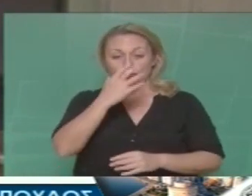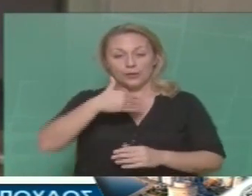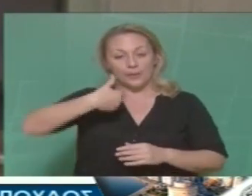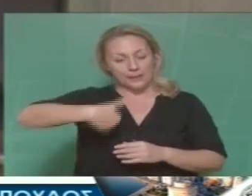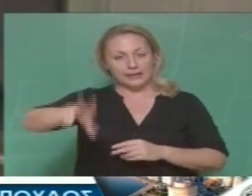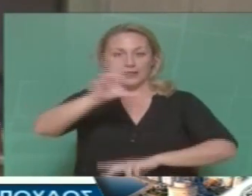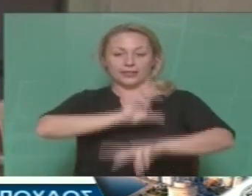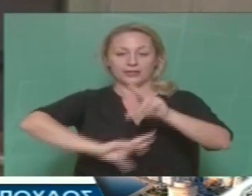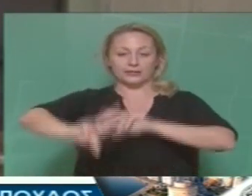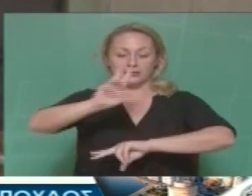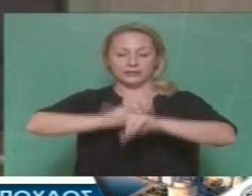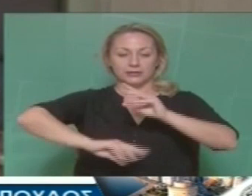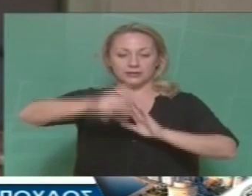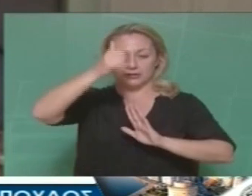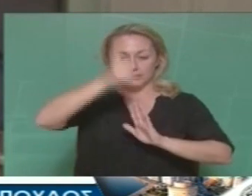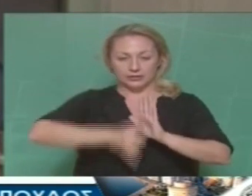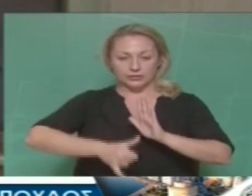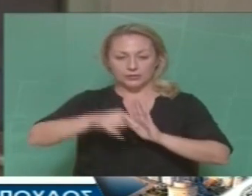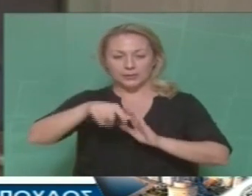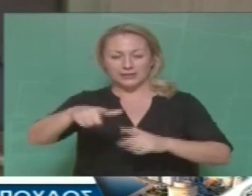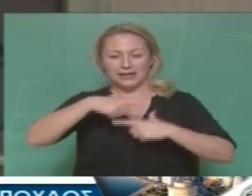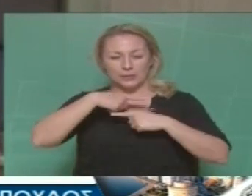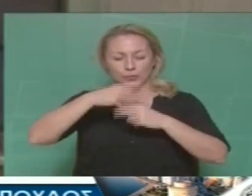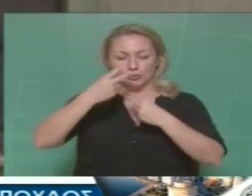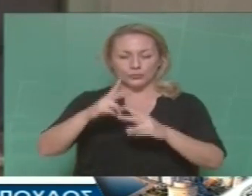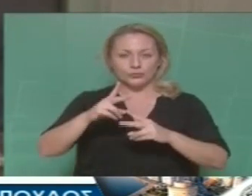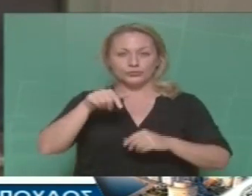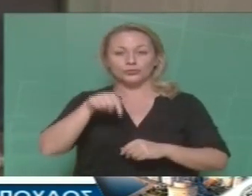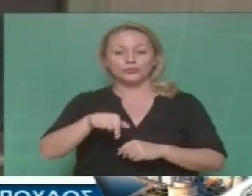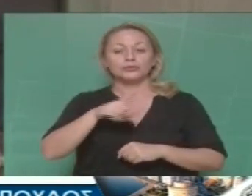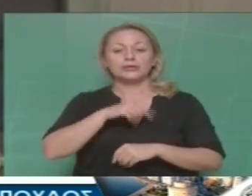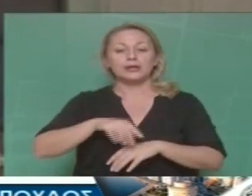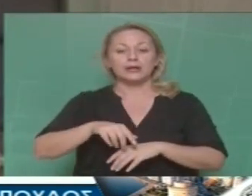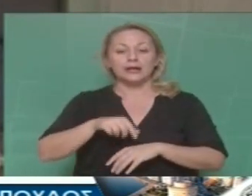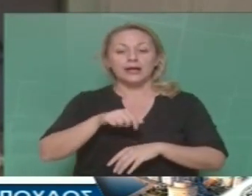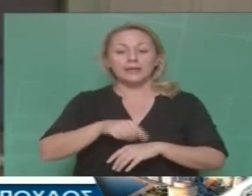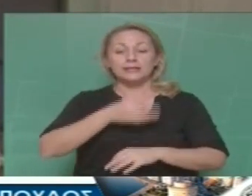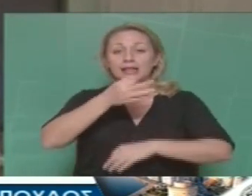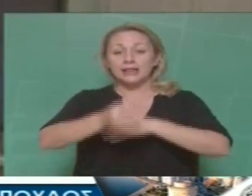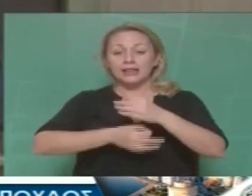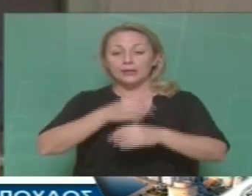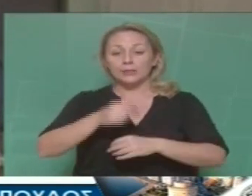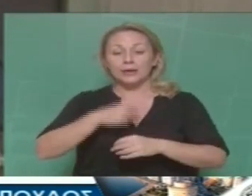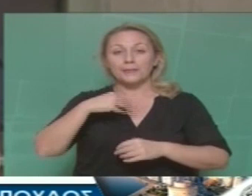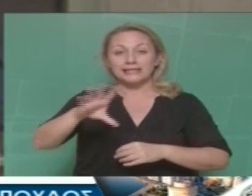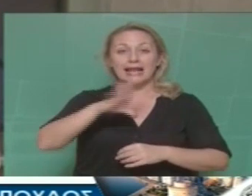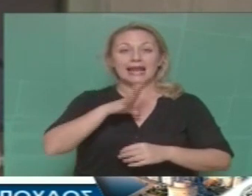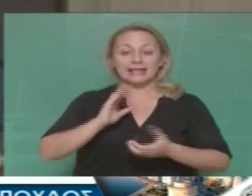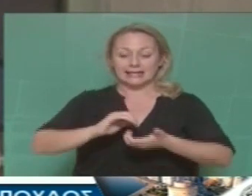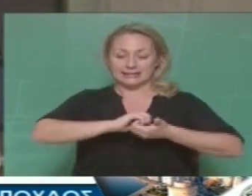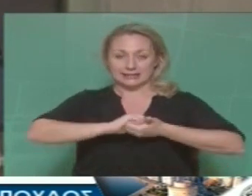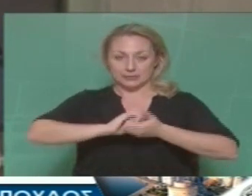το συζητήσουμε μετά και με την παρουσία των εκπροσώπτων. Εμείς θα αναφερθούμε σε αυτή την παρέμβαση λαϊκής εισπύρωσης.